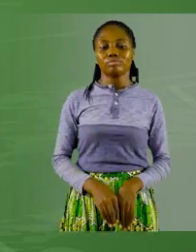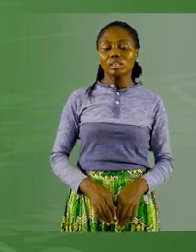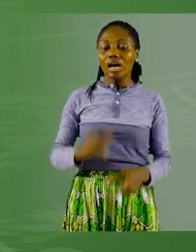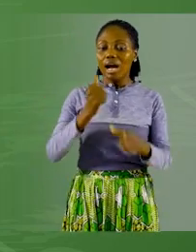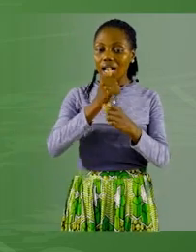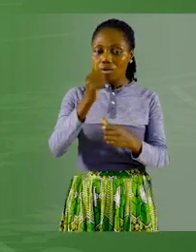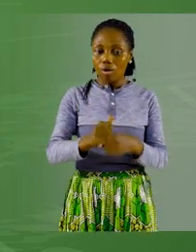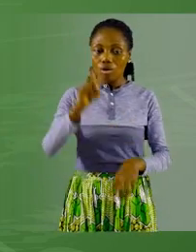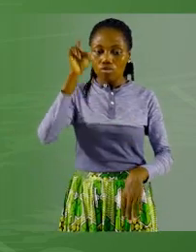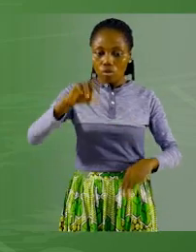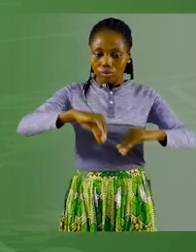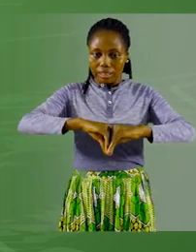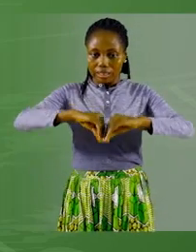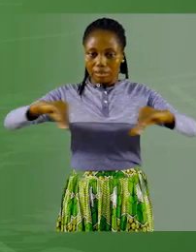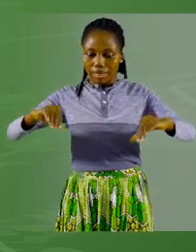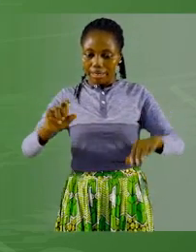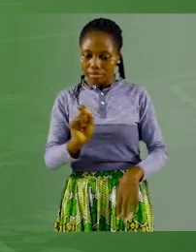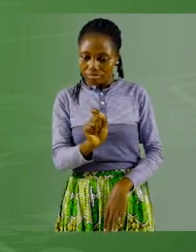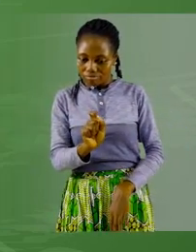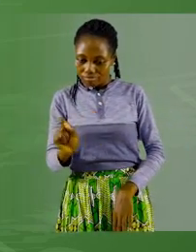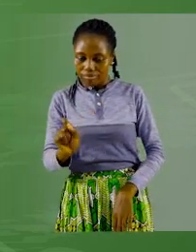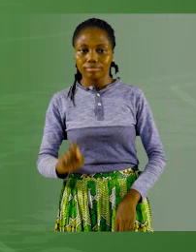d'un trait d'union.